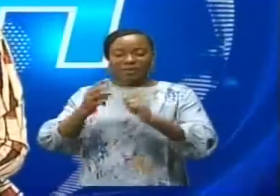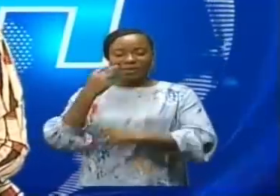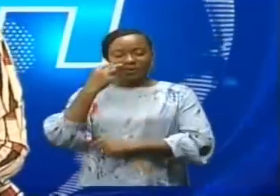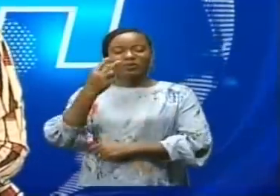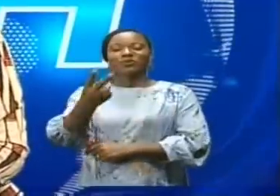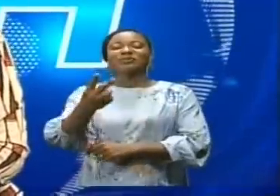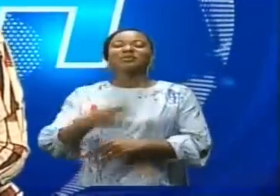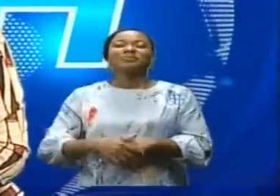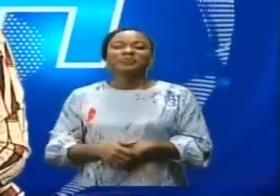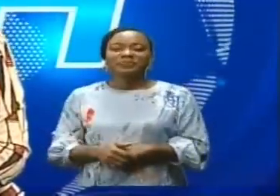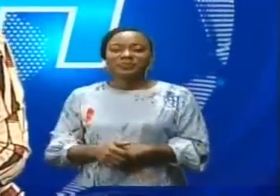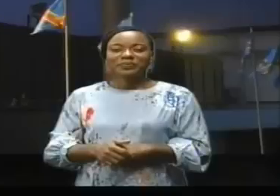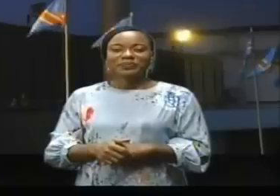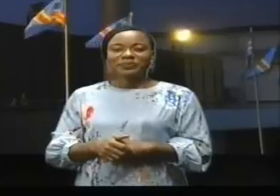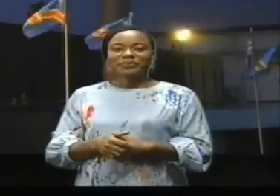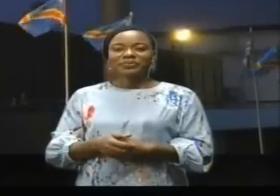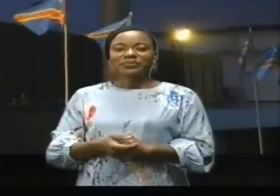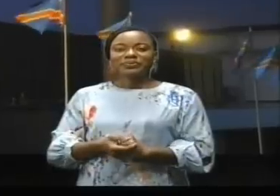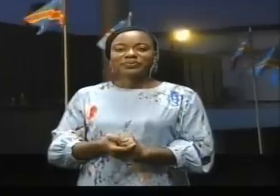bienvenue, Loussala.